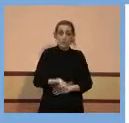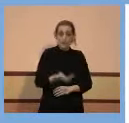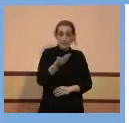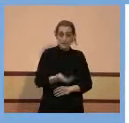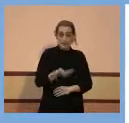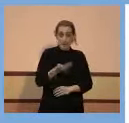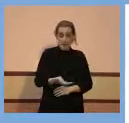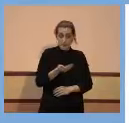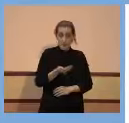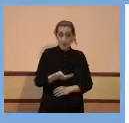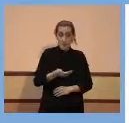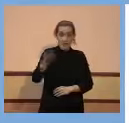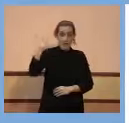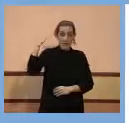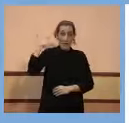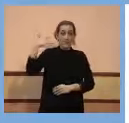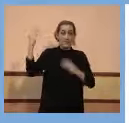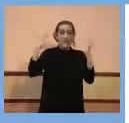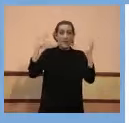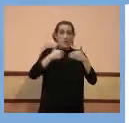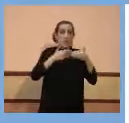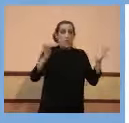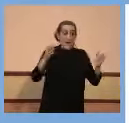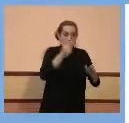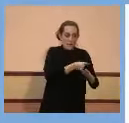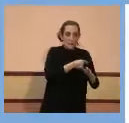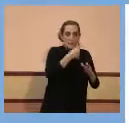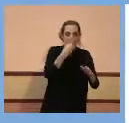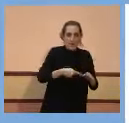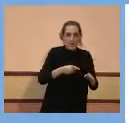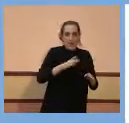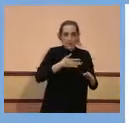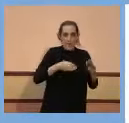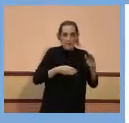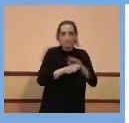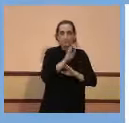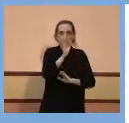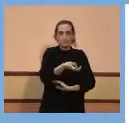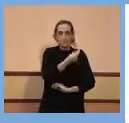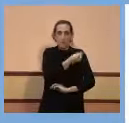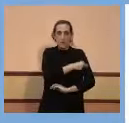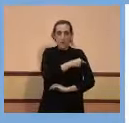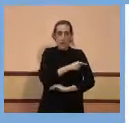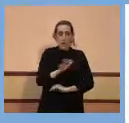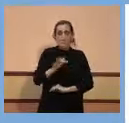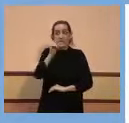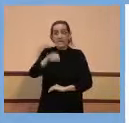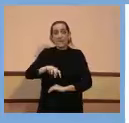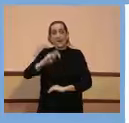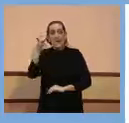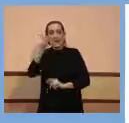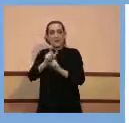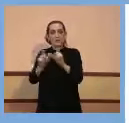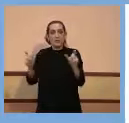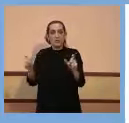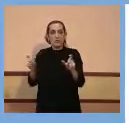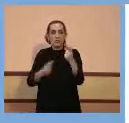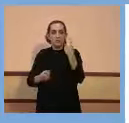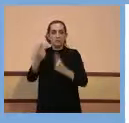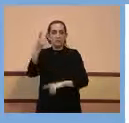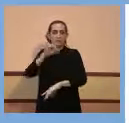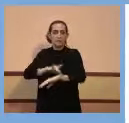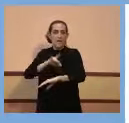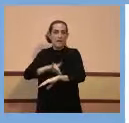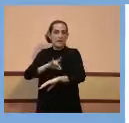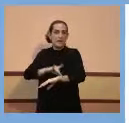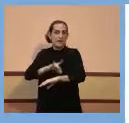vacunar en la finestra que vam tenir oberta a aquesta vacunació, i després també, doncs, aquelles persones que tenen alguna malaltia